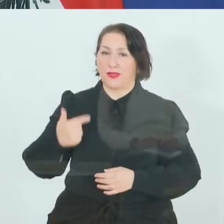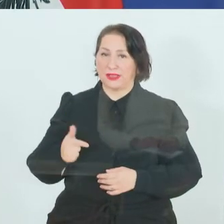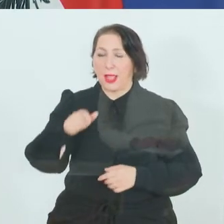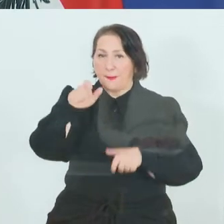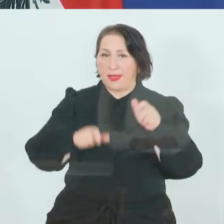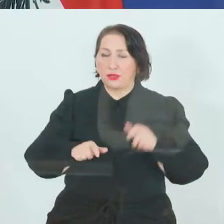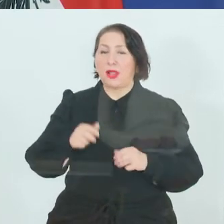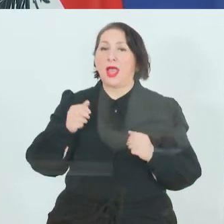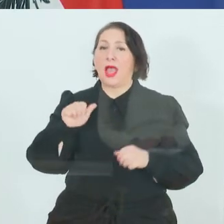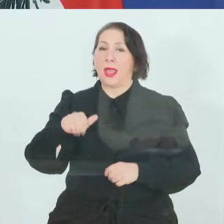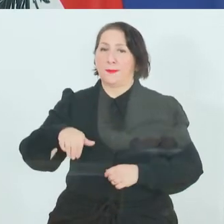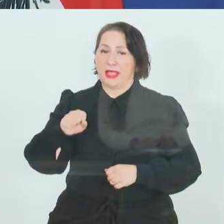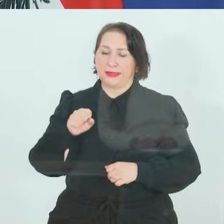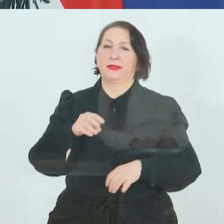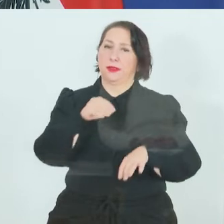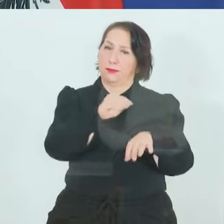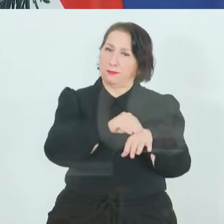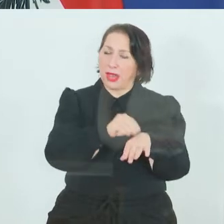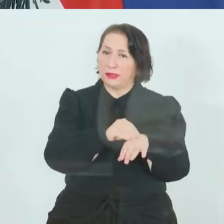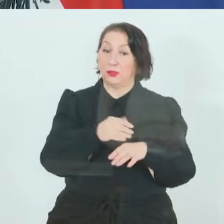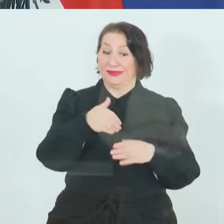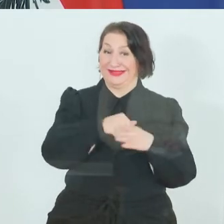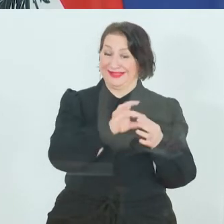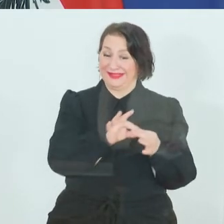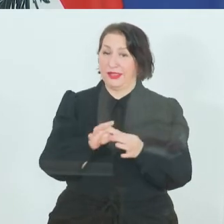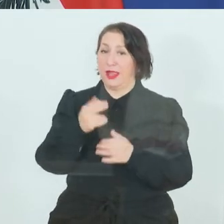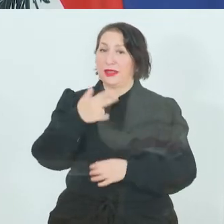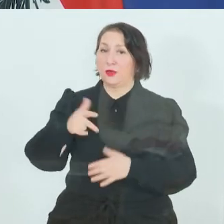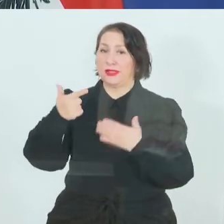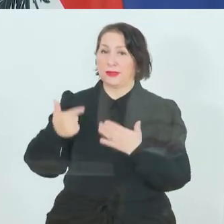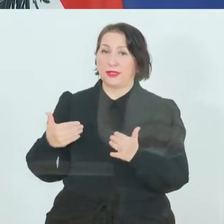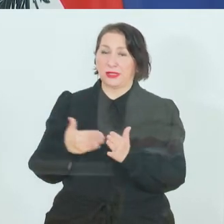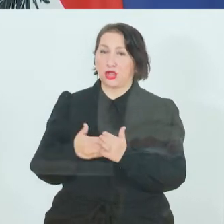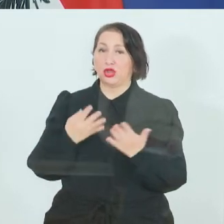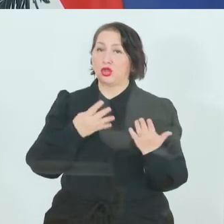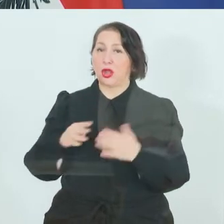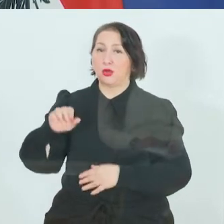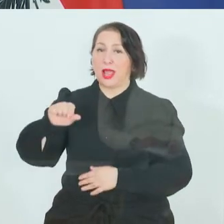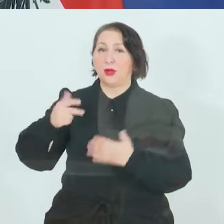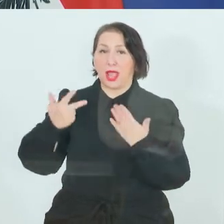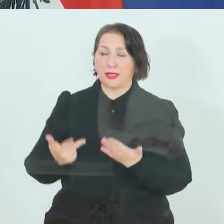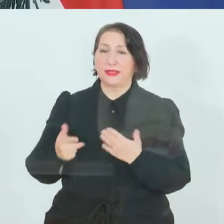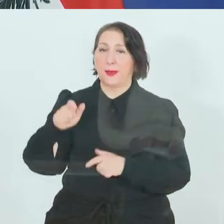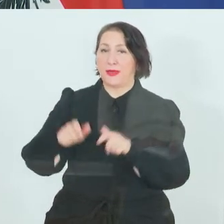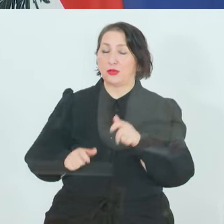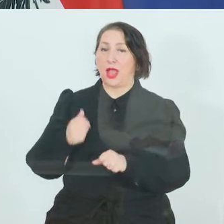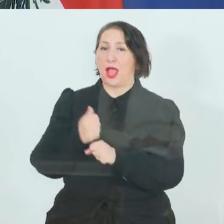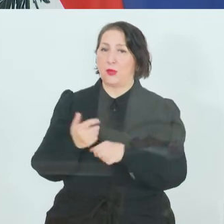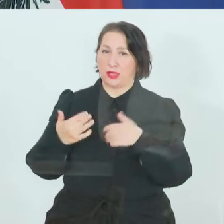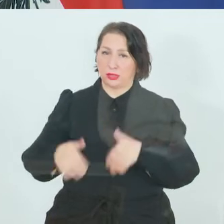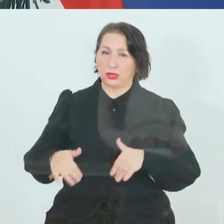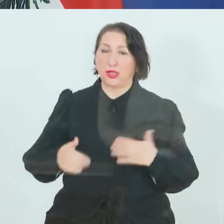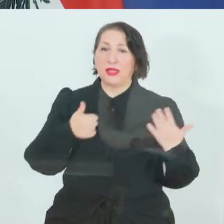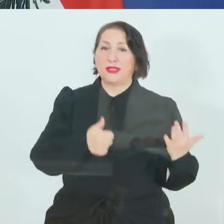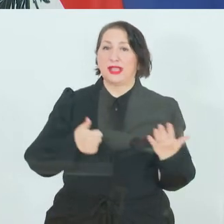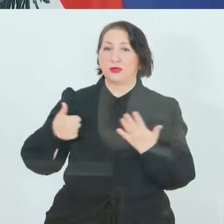AMS vorgemerkt. Davon sind 370.981 Personen arbeitslos und